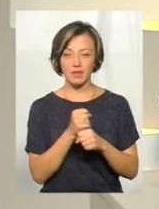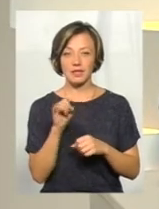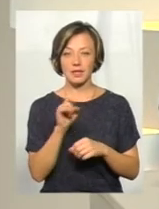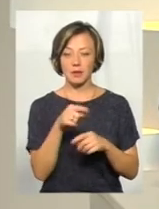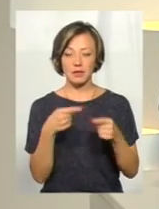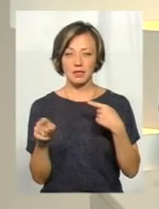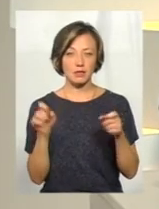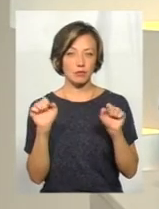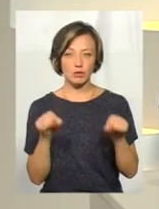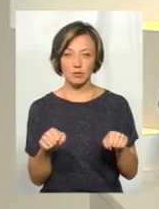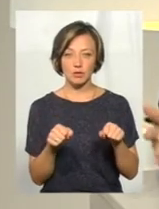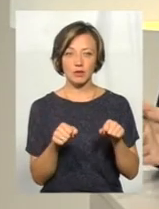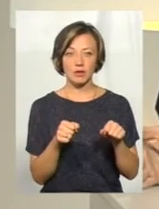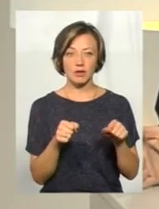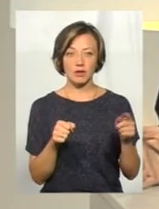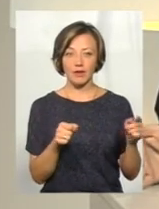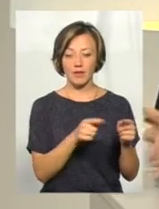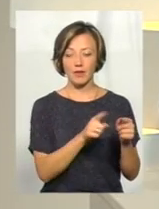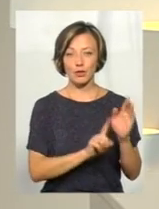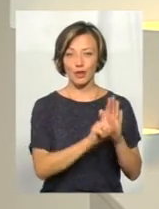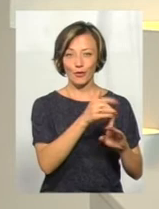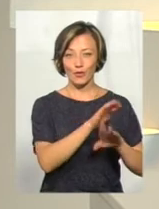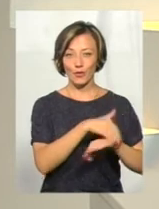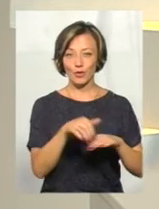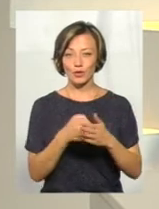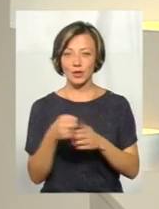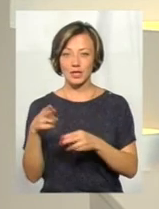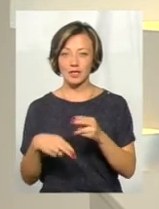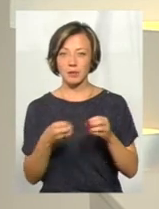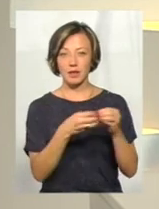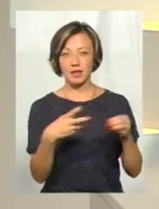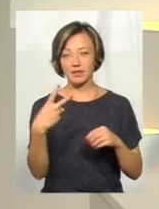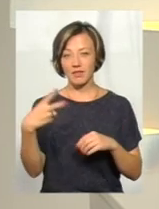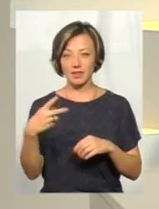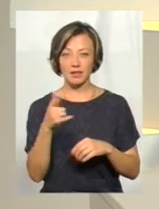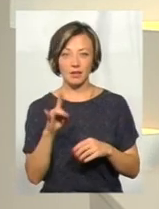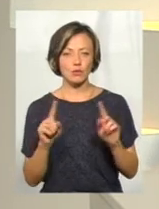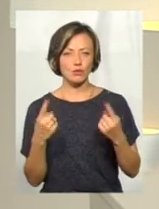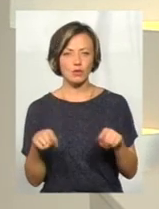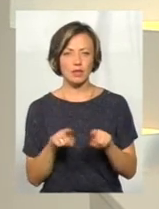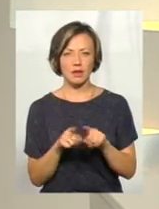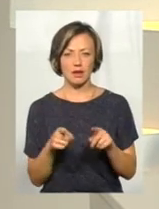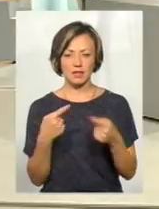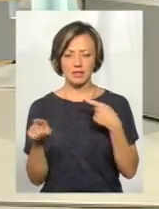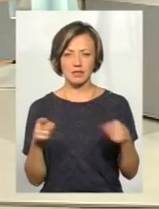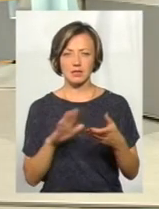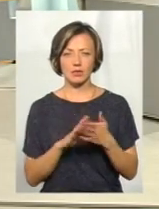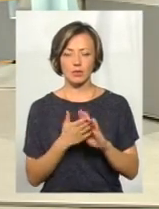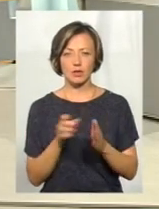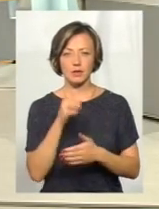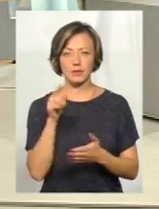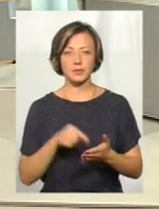там різниця може бути від початку вулиці до кінця практично в 15-20, а деколи і більше гривень. Чому тоді виникає така ситуація?